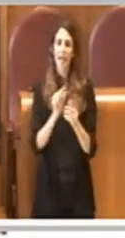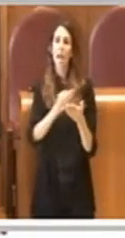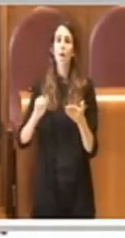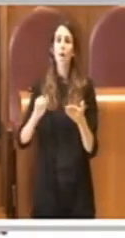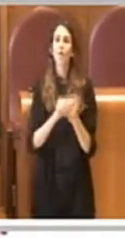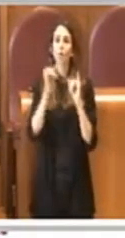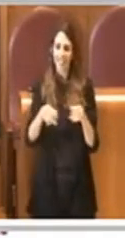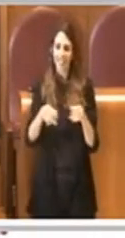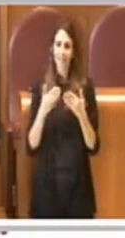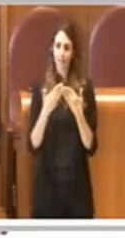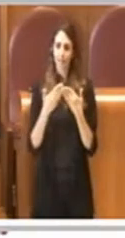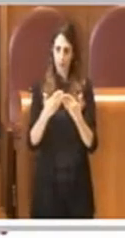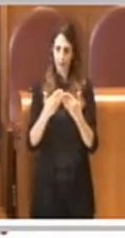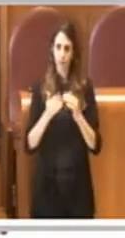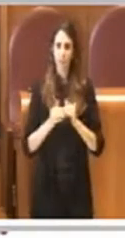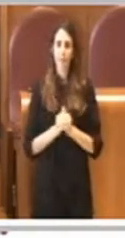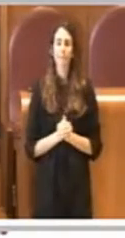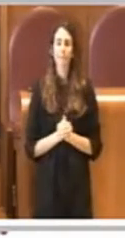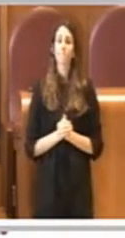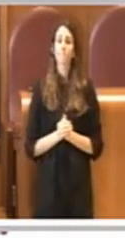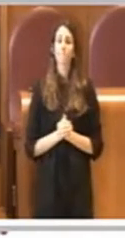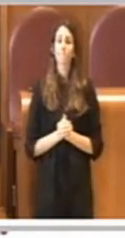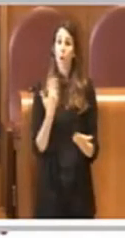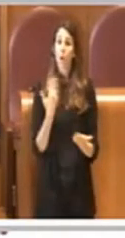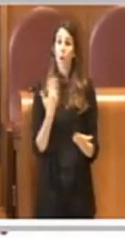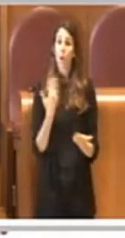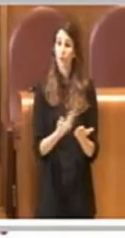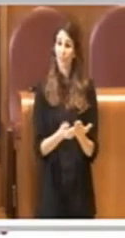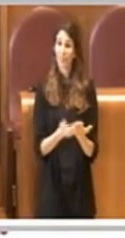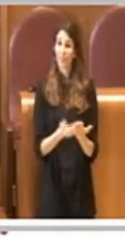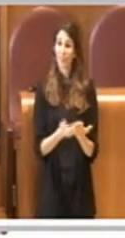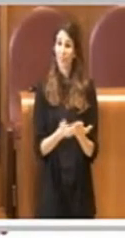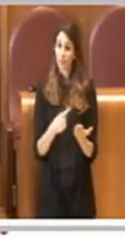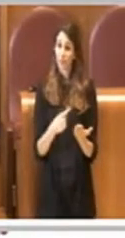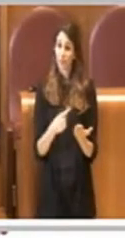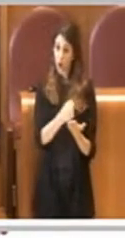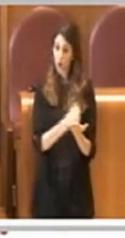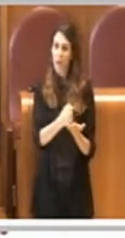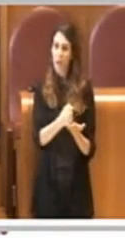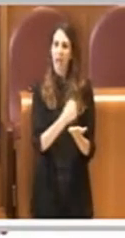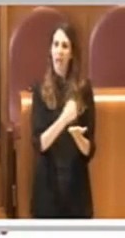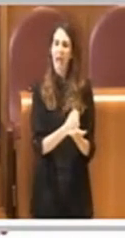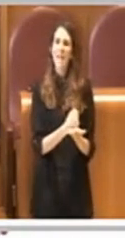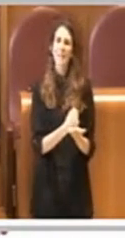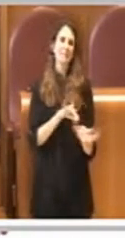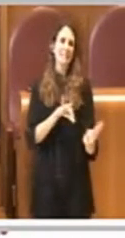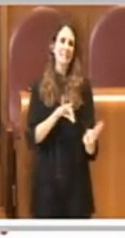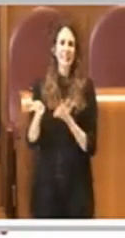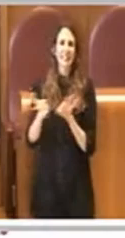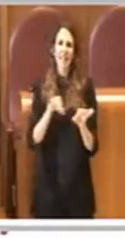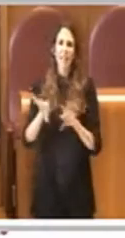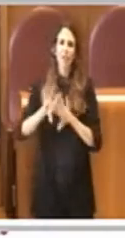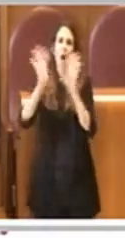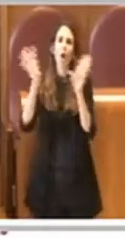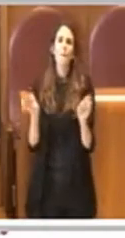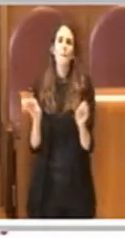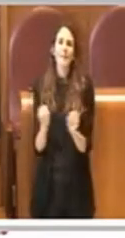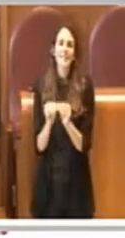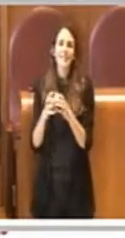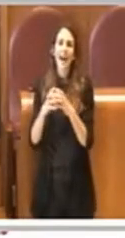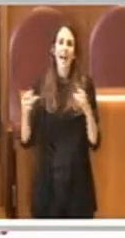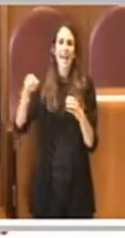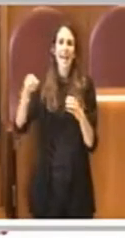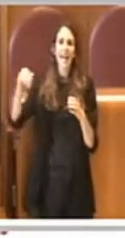anche perché questo è un provvedimento che rientra all'interno di una strategia complessiva di disanamento dell'azienda,